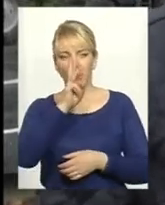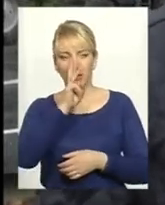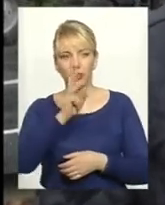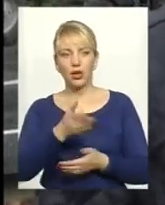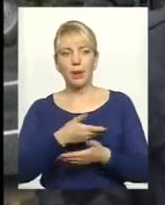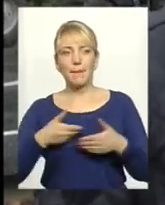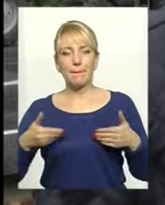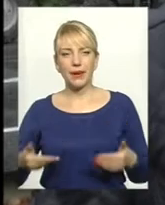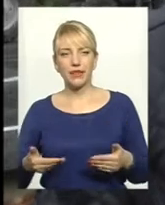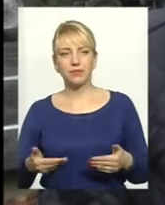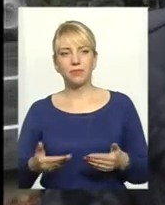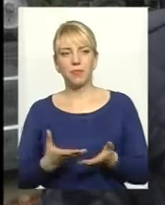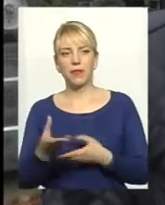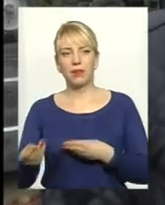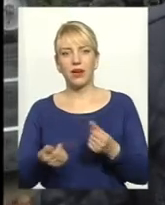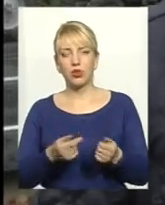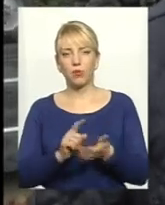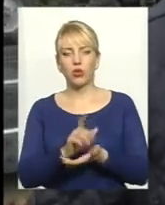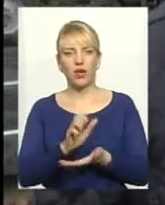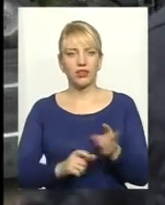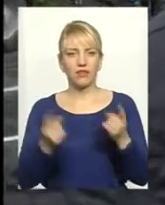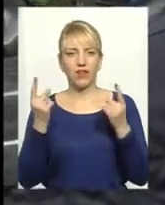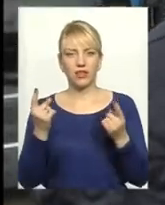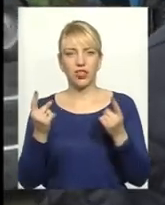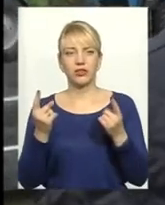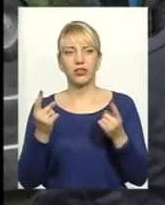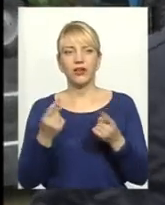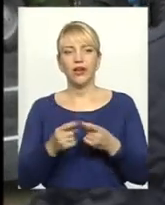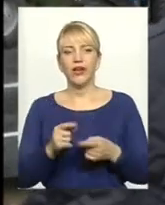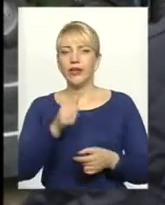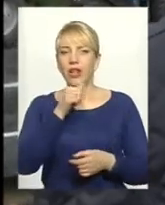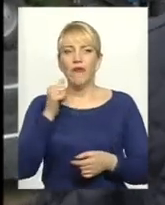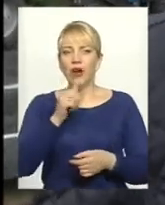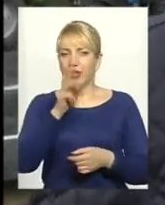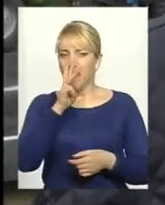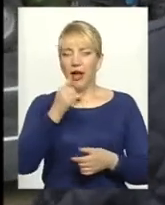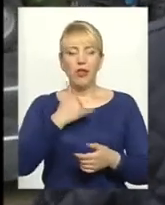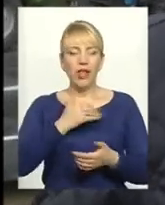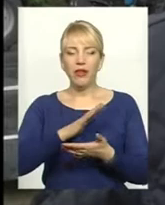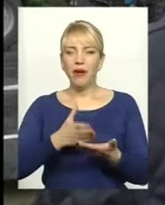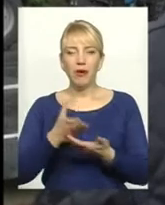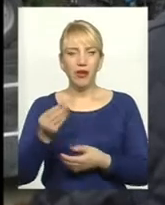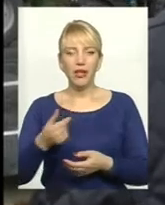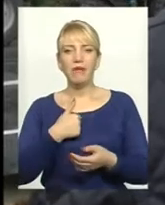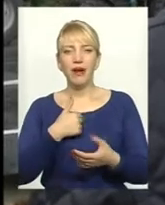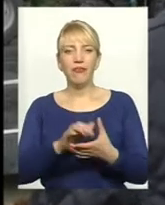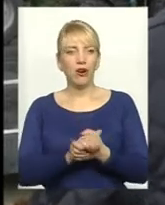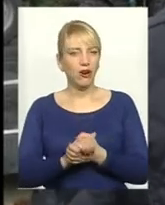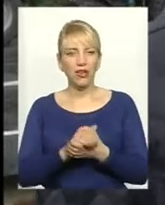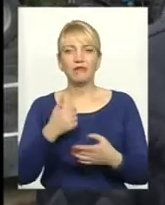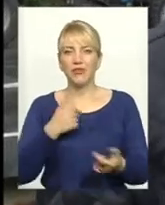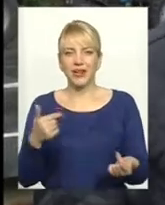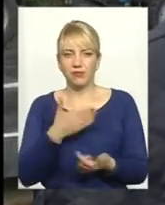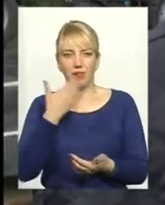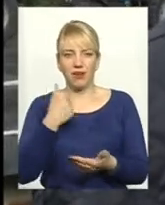ми сплачуємо податки величезні. Тинєвої зарплати не плотимо, нас не прийнято, як в колгоспі. І